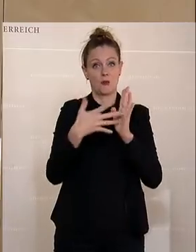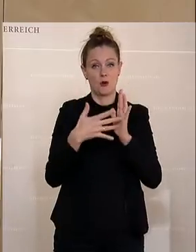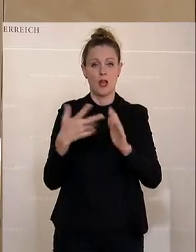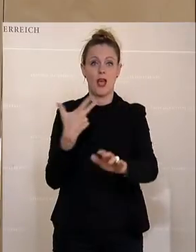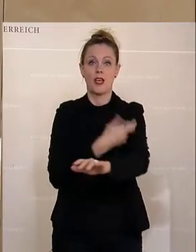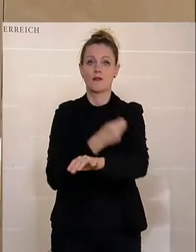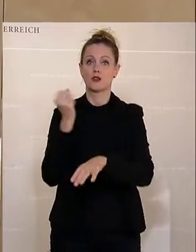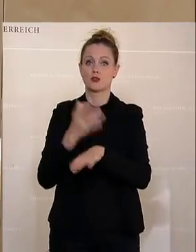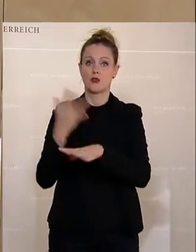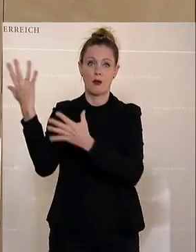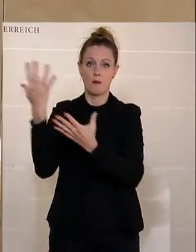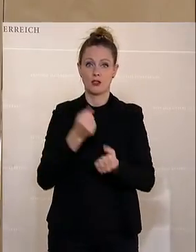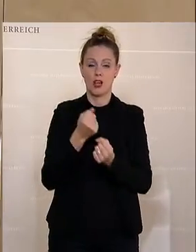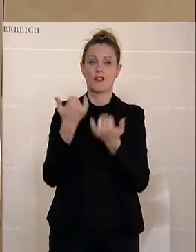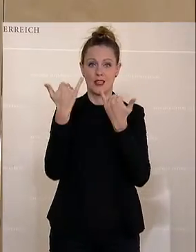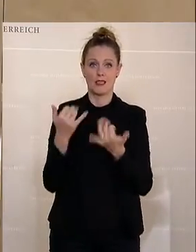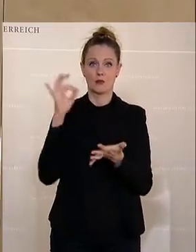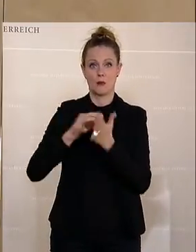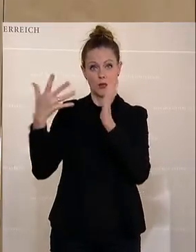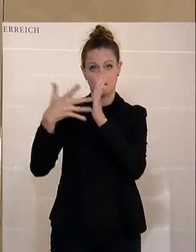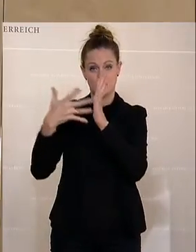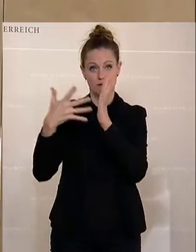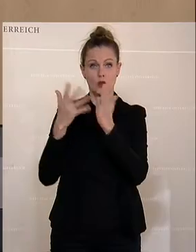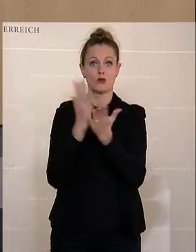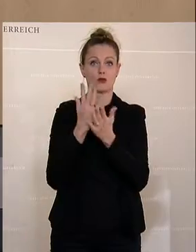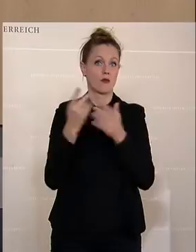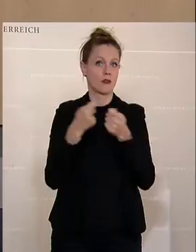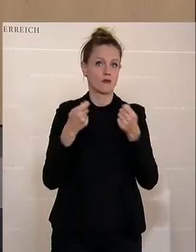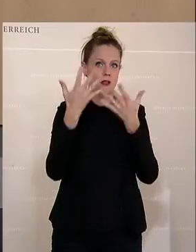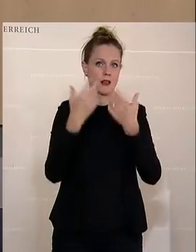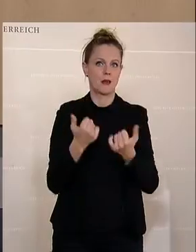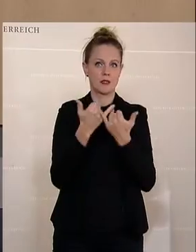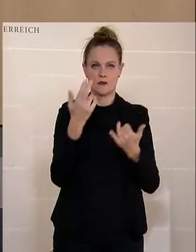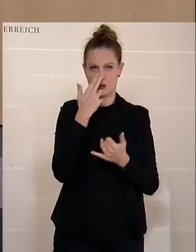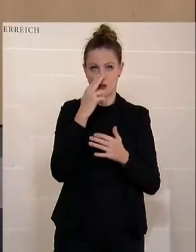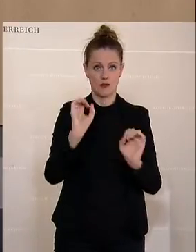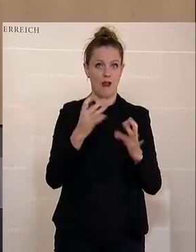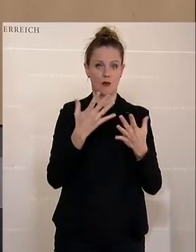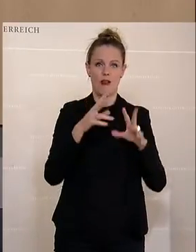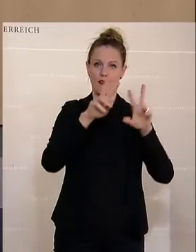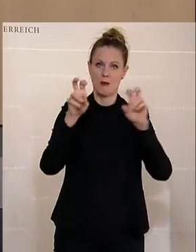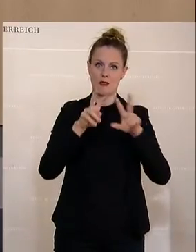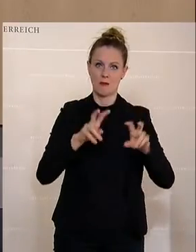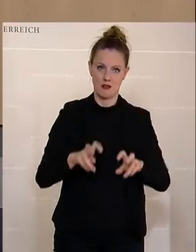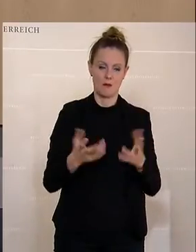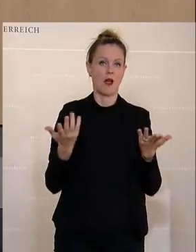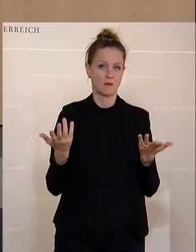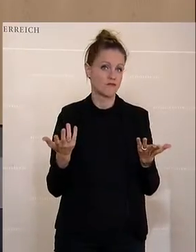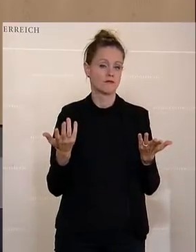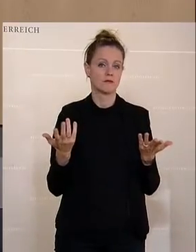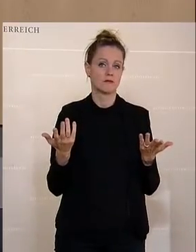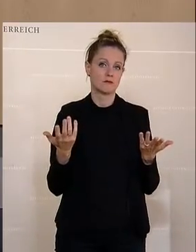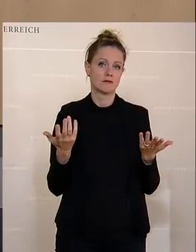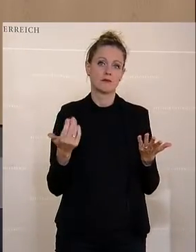gerade überprüft. Da sind wir gespannt auf die Ergebnisse. Sie sehen, es sind aktuelle Themenbereiche, die ein umfassendes